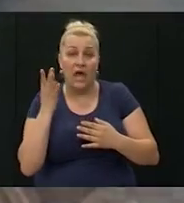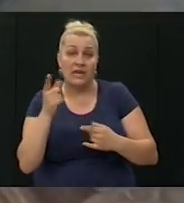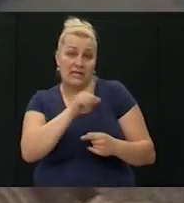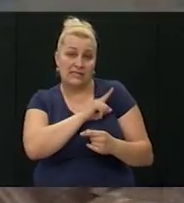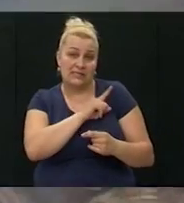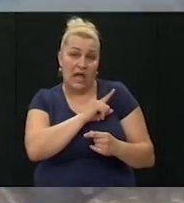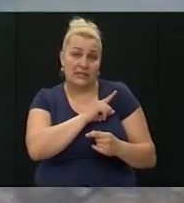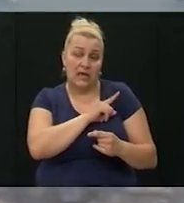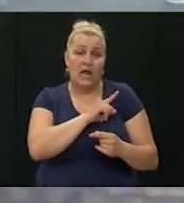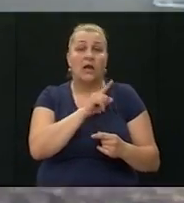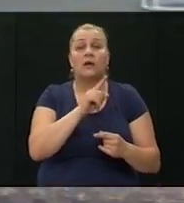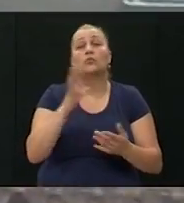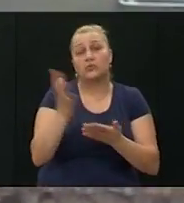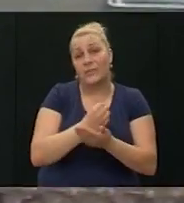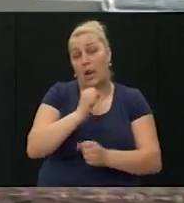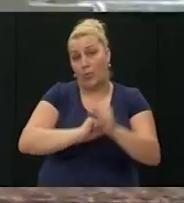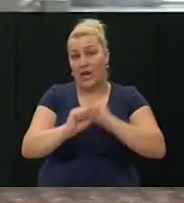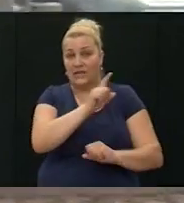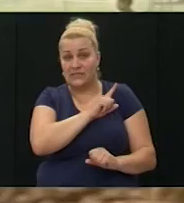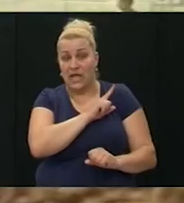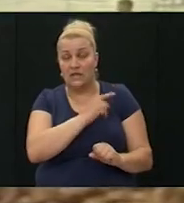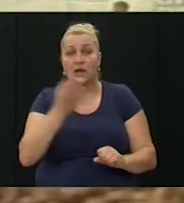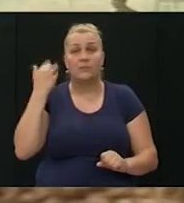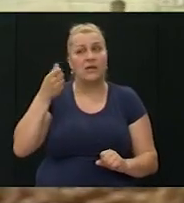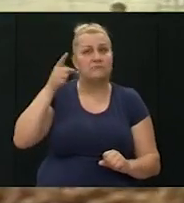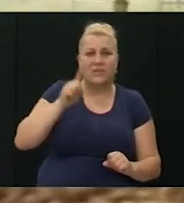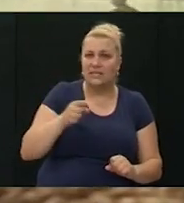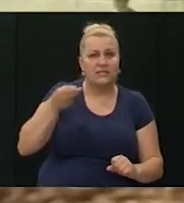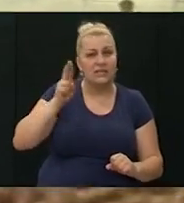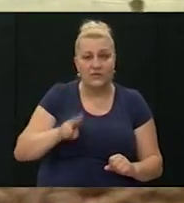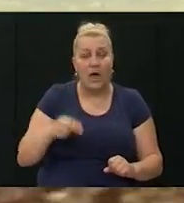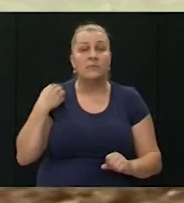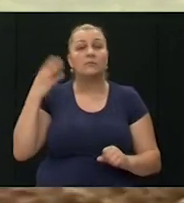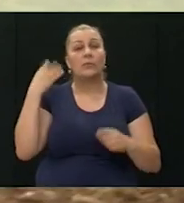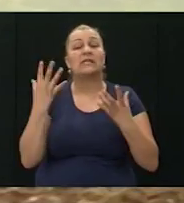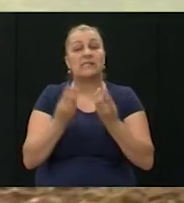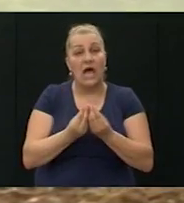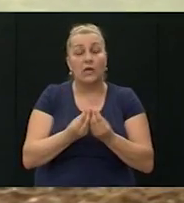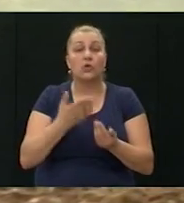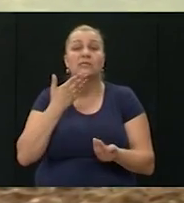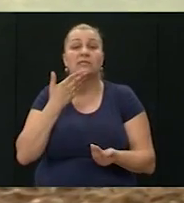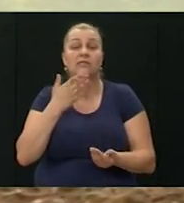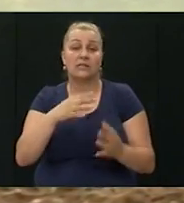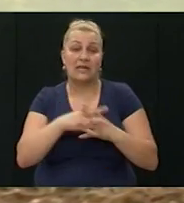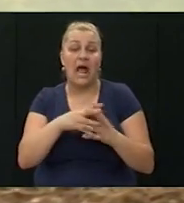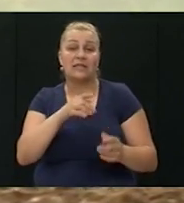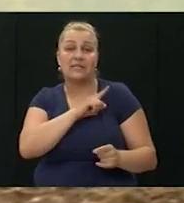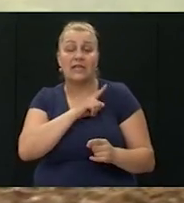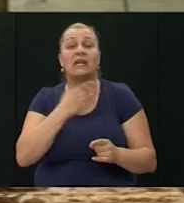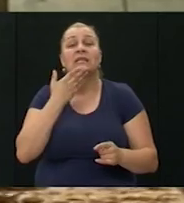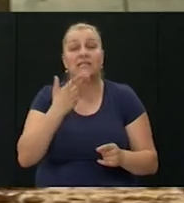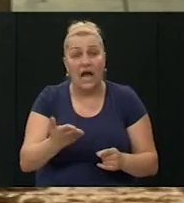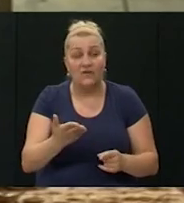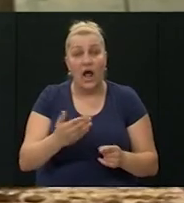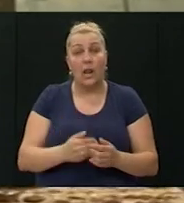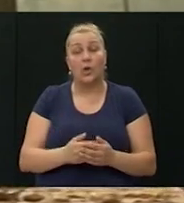dobro što je najbitnije Zadar je obranjen grad Zadar evo nedavno prije mjeseca dva dana bili smo zajedno se zahvalio četvrtoj brigad na